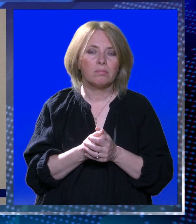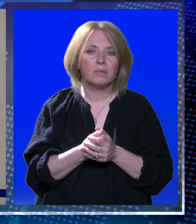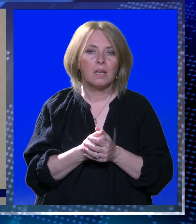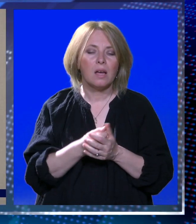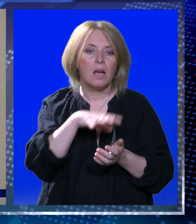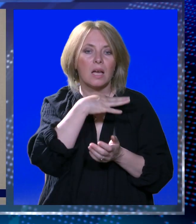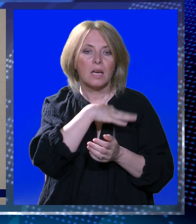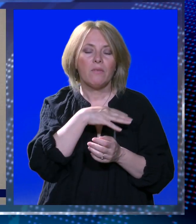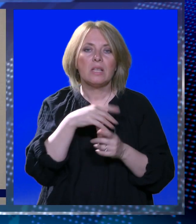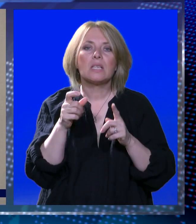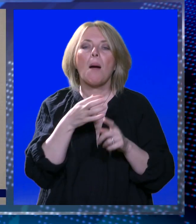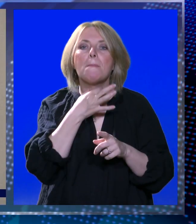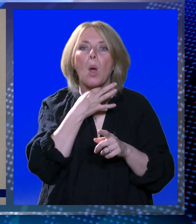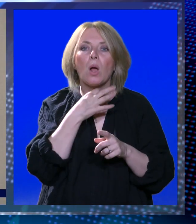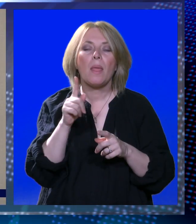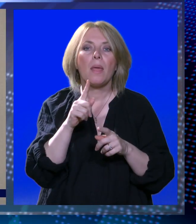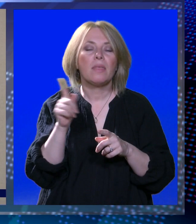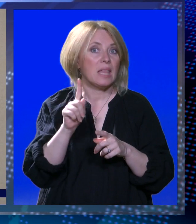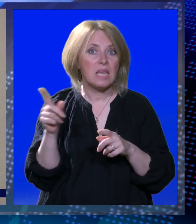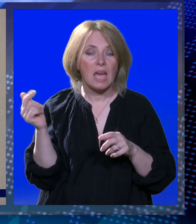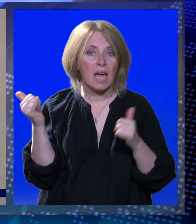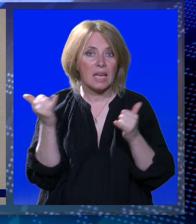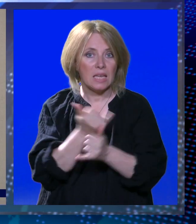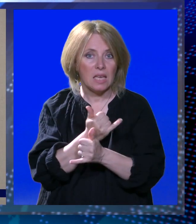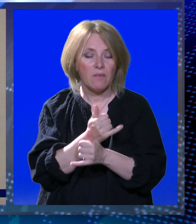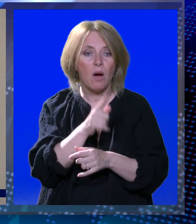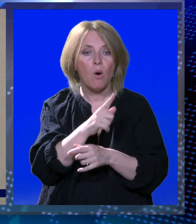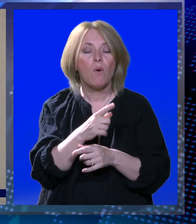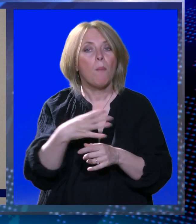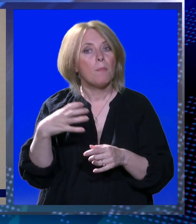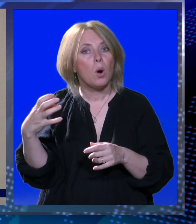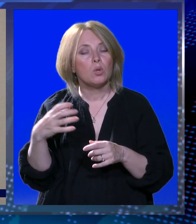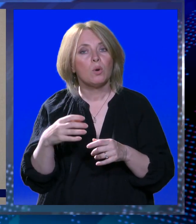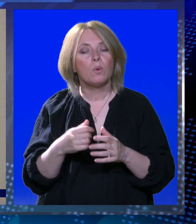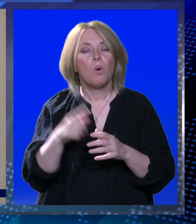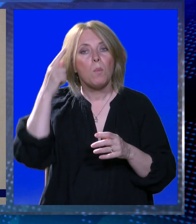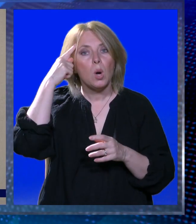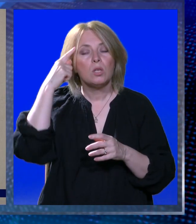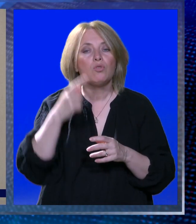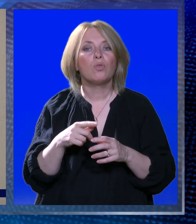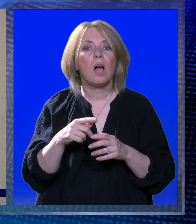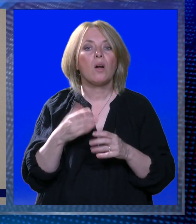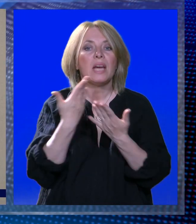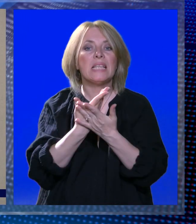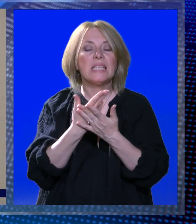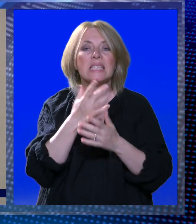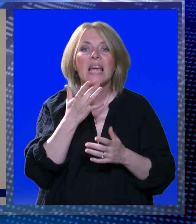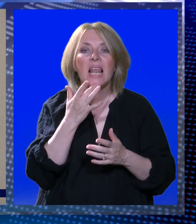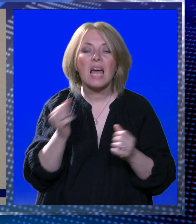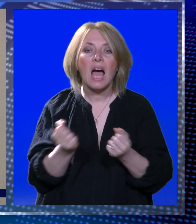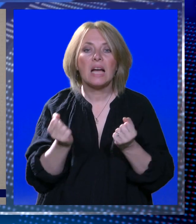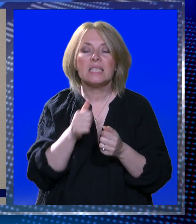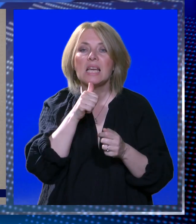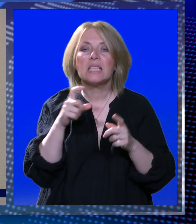Republika Hrvatska proglašena nedužno u ovom konkretnom postupku, a posjetiću kako je upravo i zelena